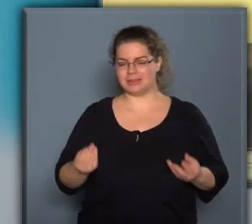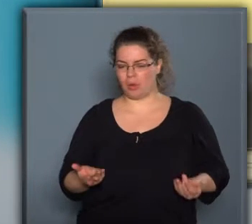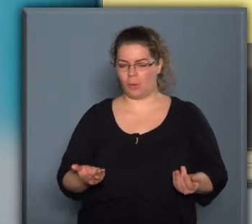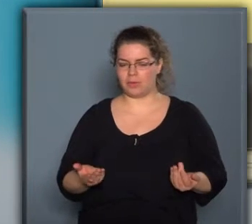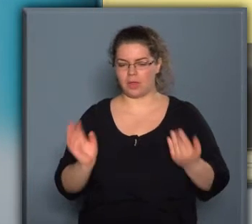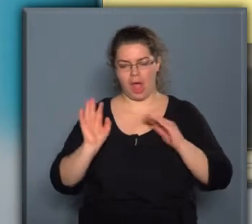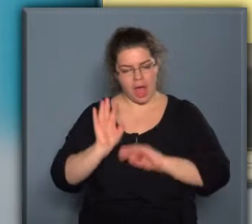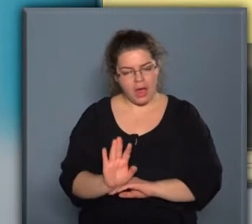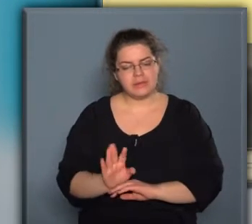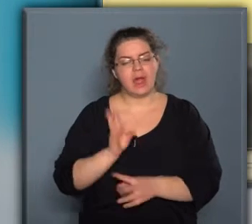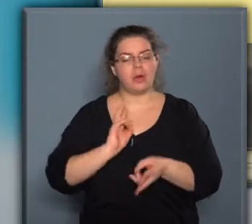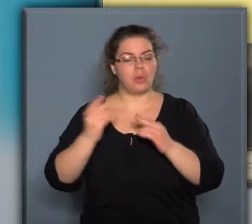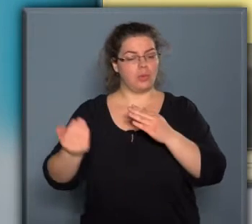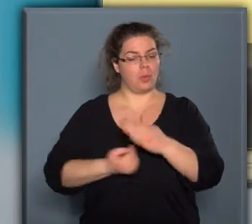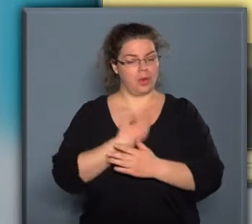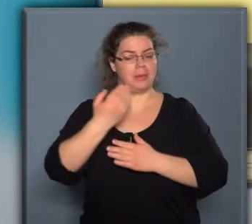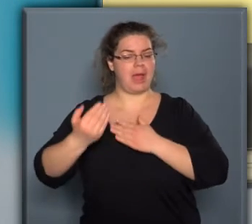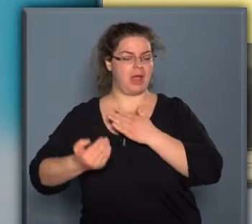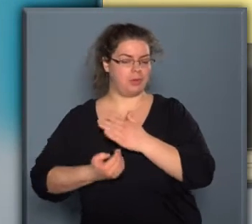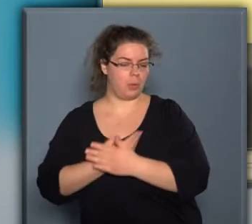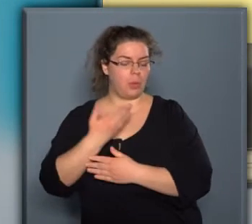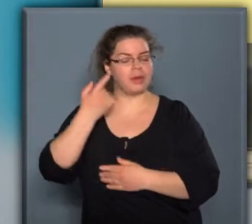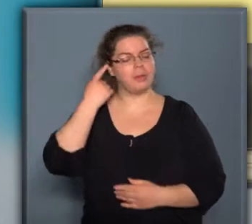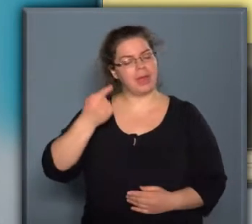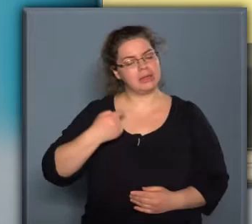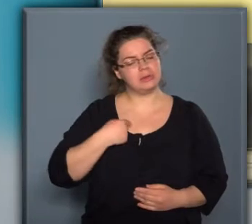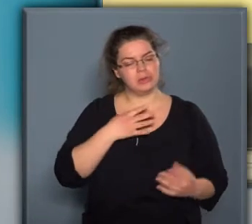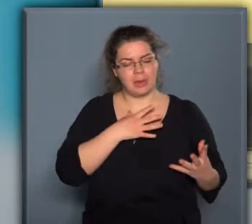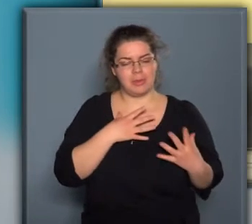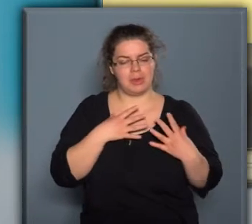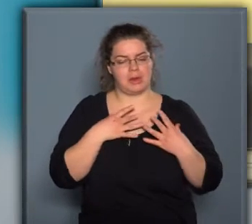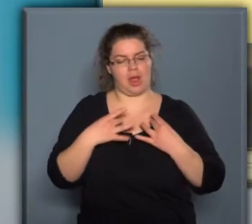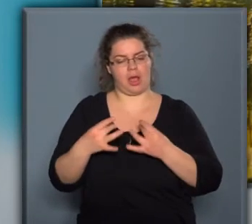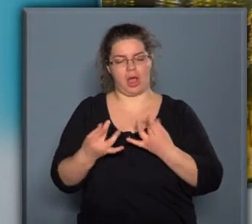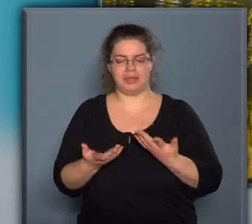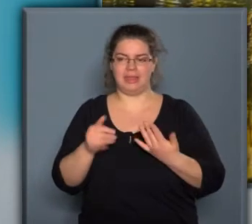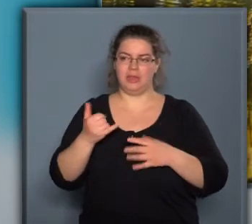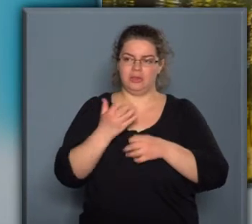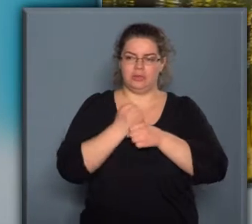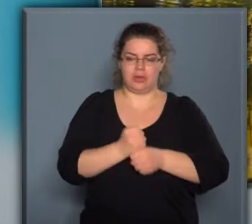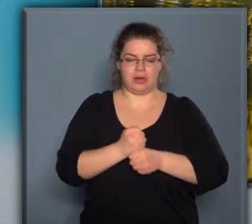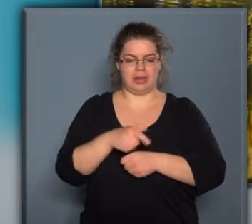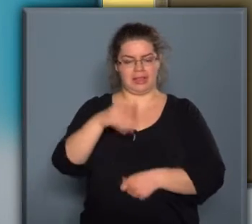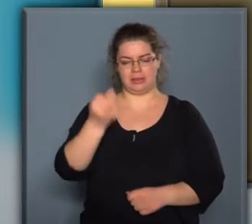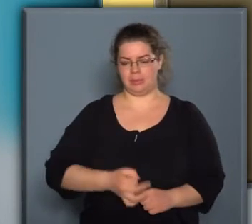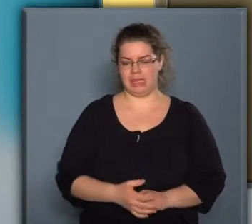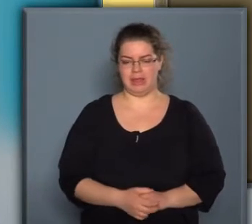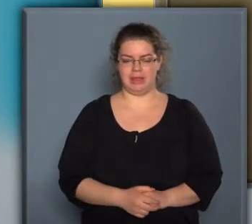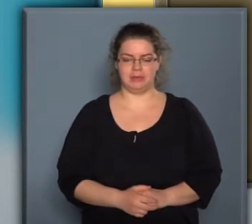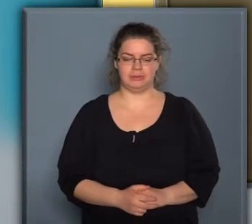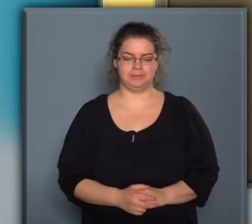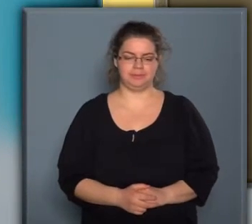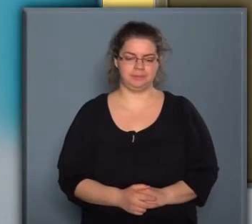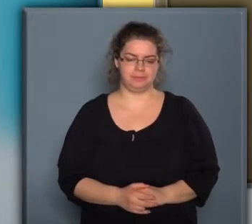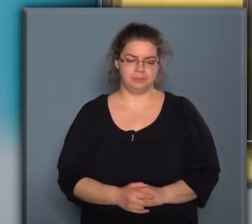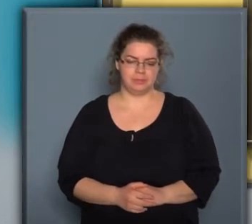annak, hogy újra meg újra meg tudjam ragadni magamba, és meg tudjam tartani ezeket a pillanatokat.